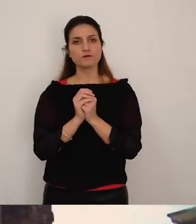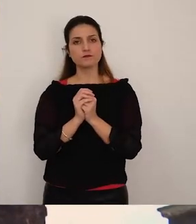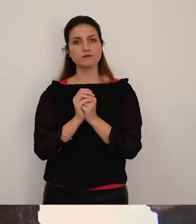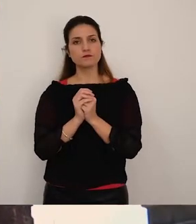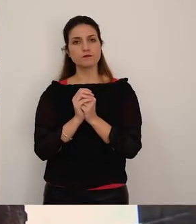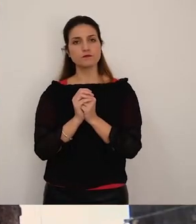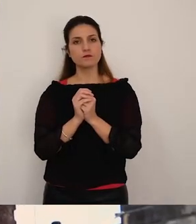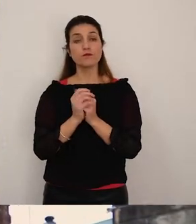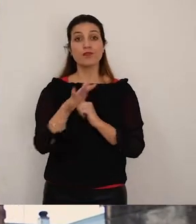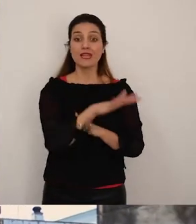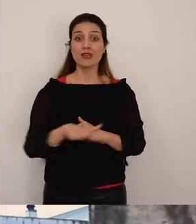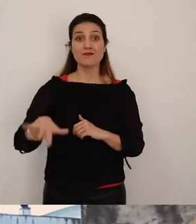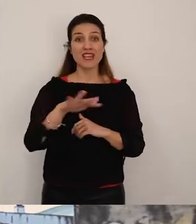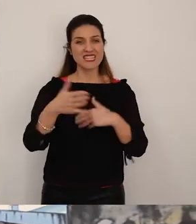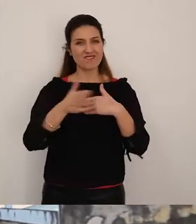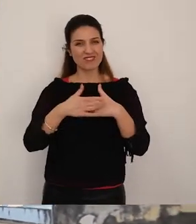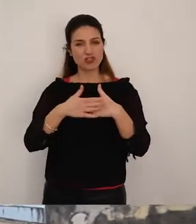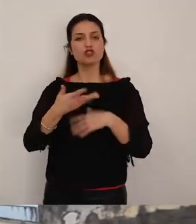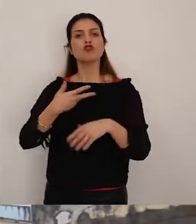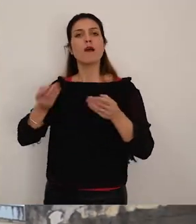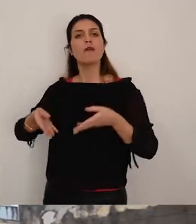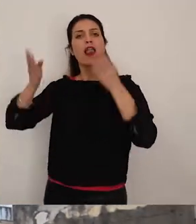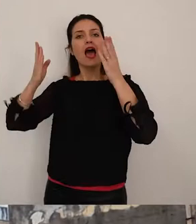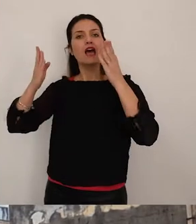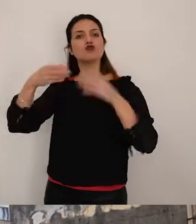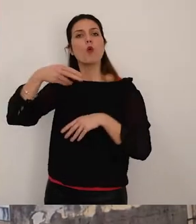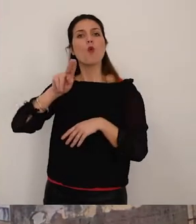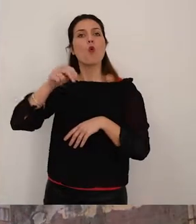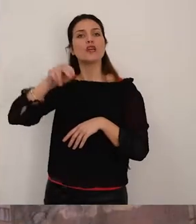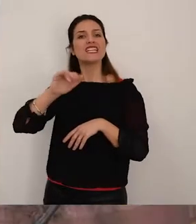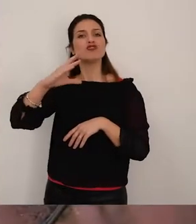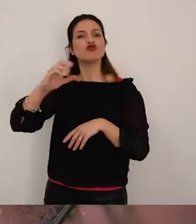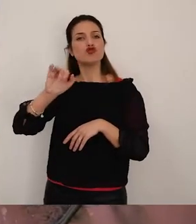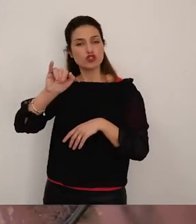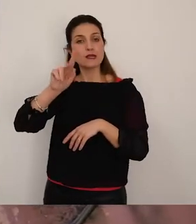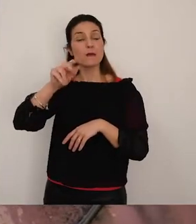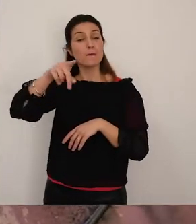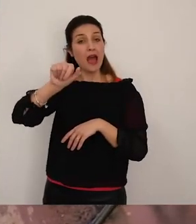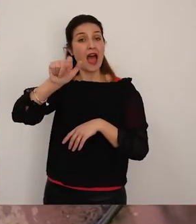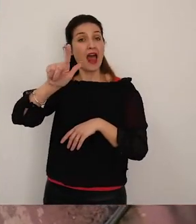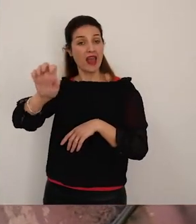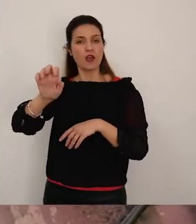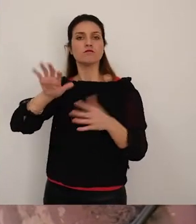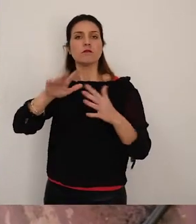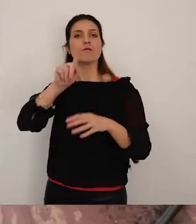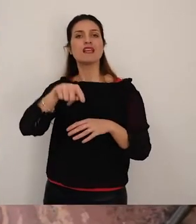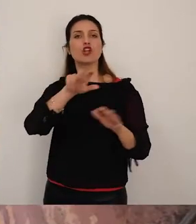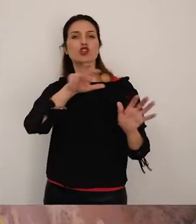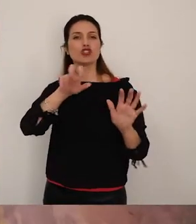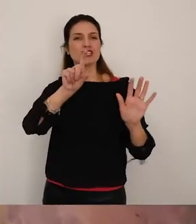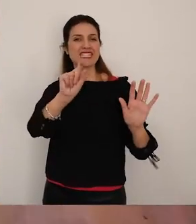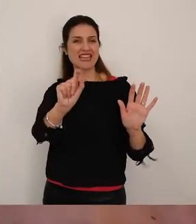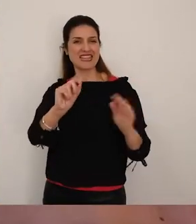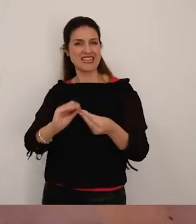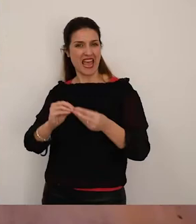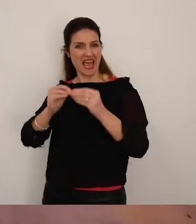A pochi metri dalla piazza vi è il palazzo municipale. Esso venne costruito negli anni 70 dell'800 al